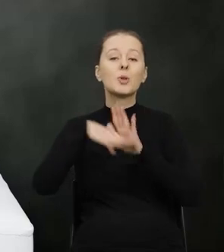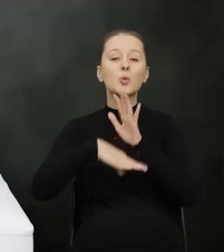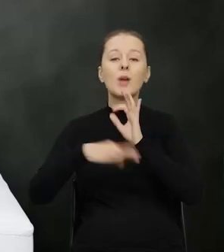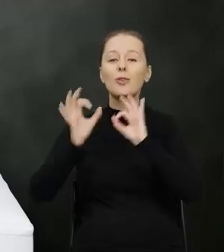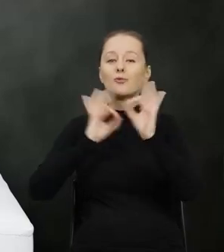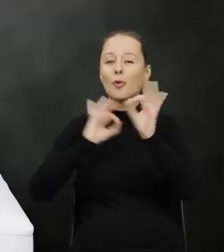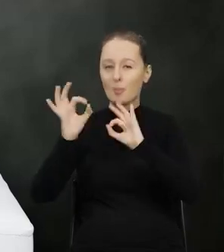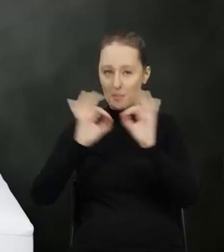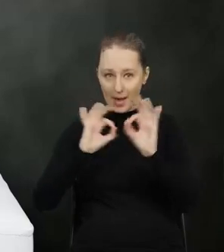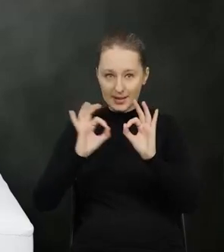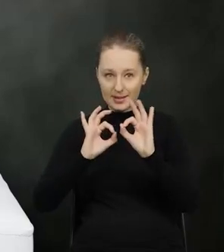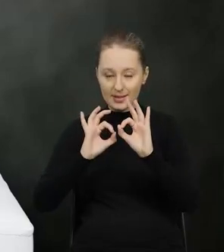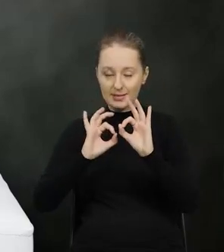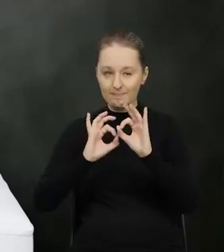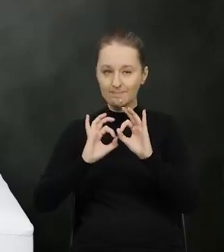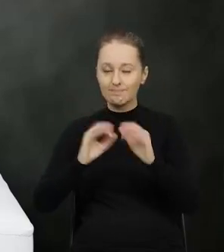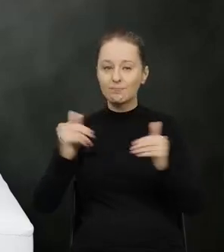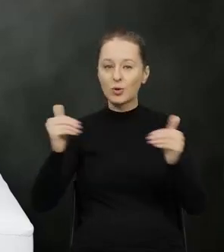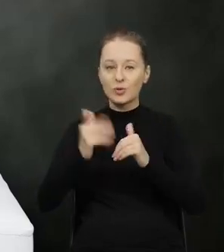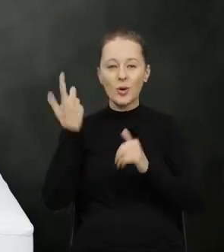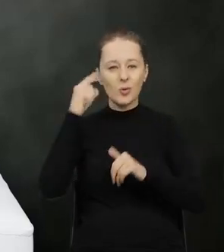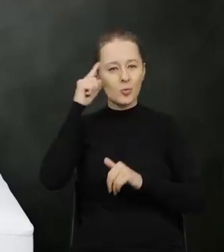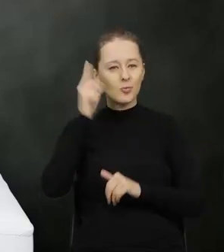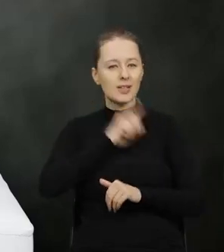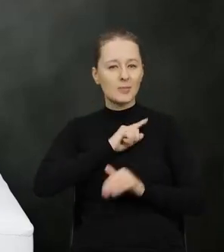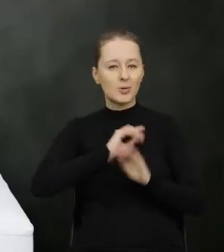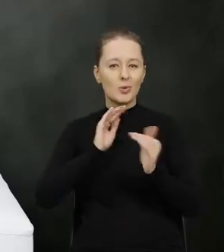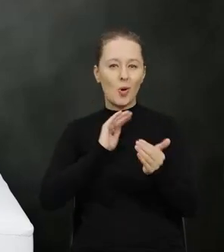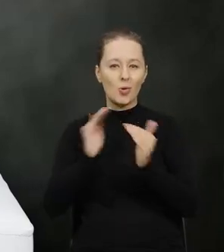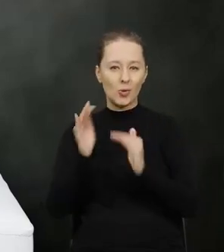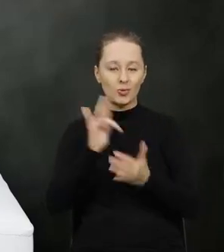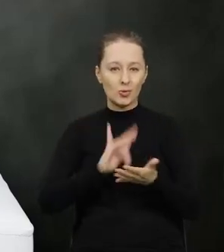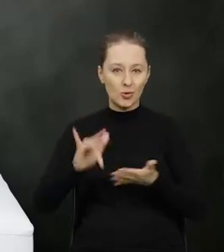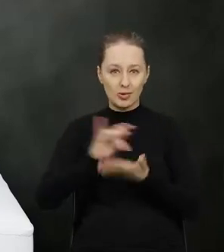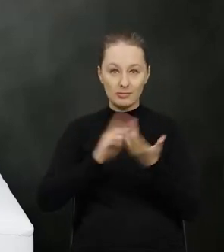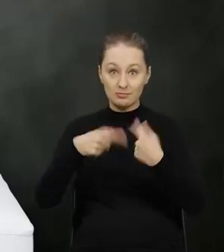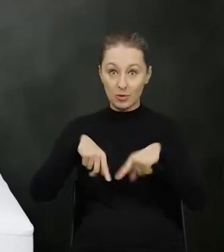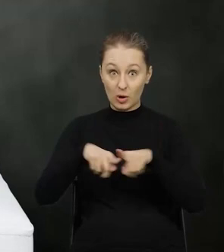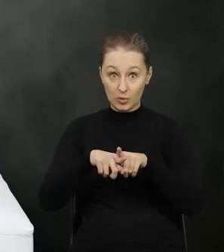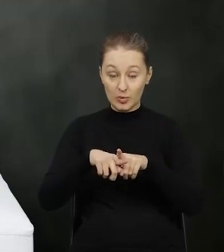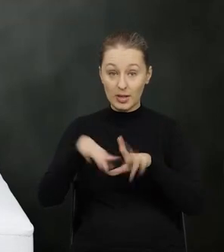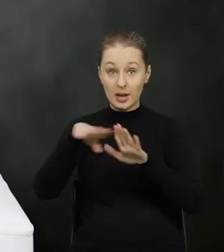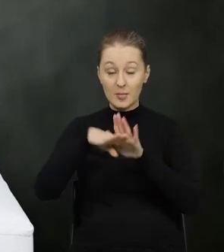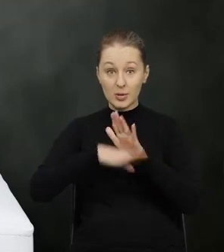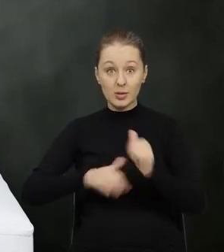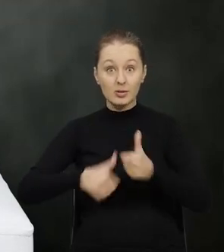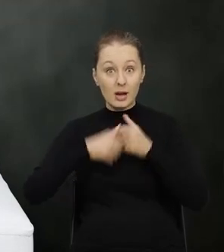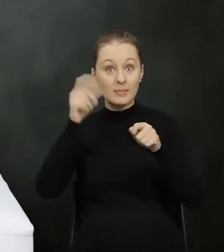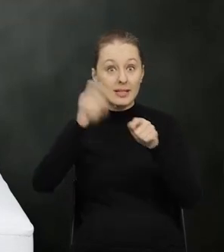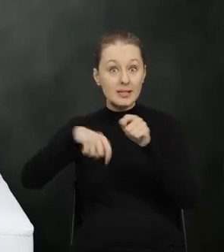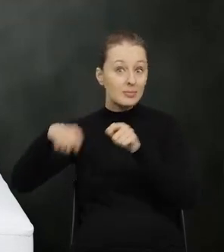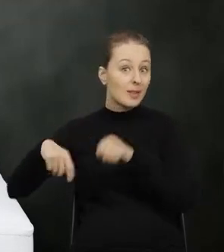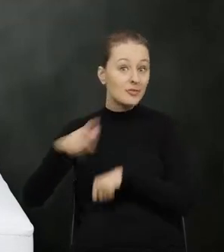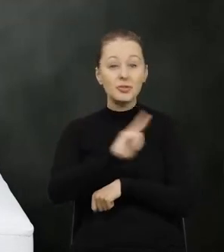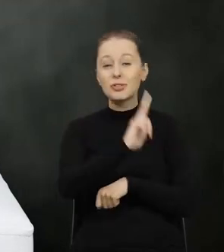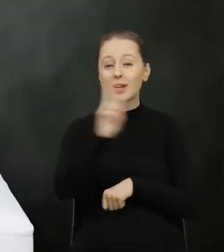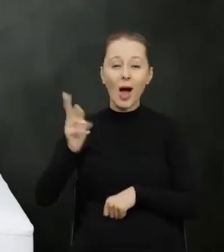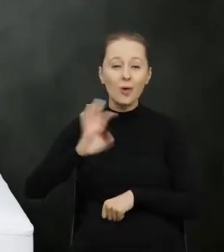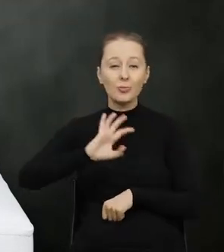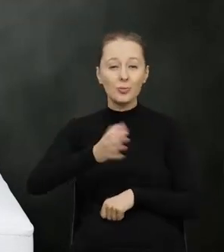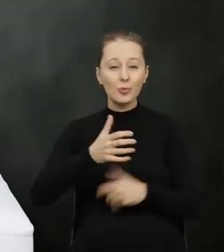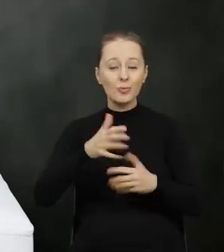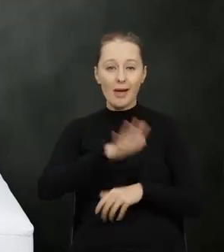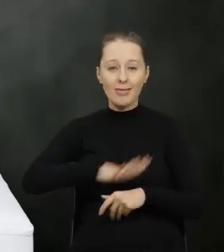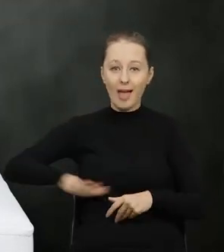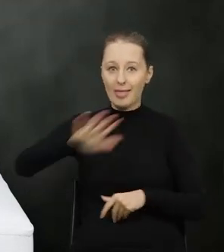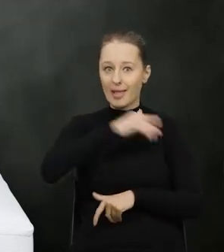informowania które to umożliwiają Głównej Inspekcji Ochrony Środowiska która przeprowadza te procedury aby zweryfikować każdy